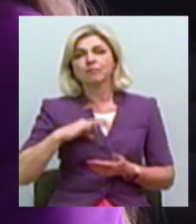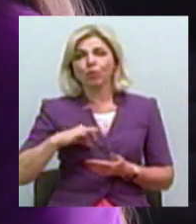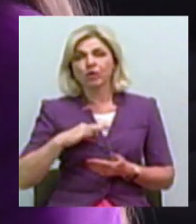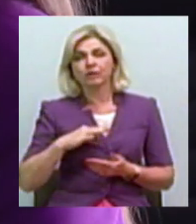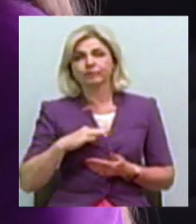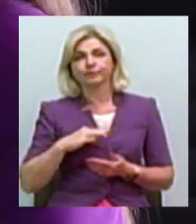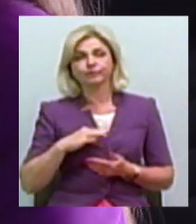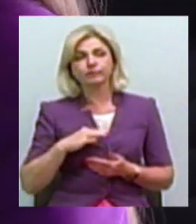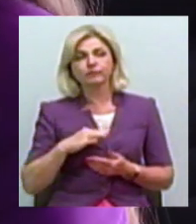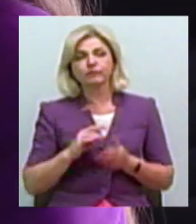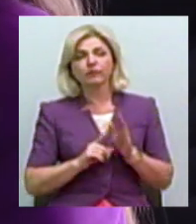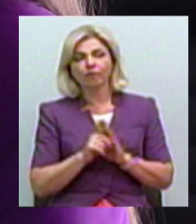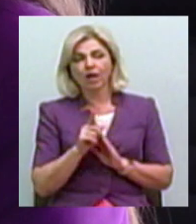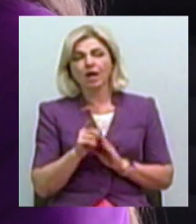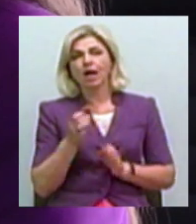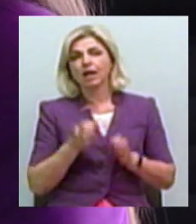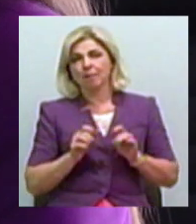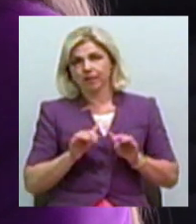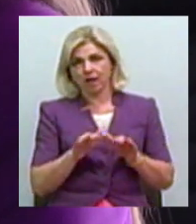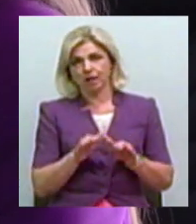інституту угоду кримінальному провадженню.